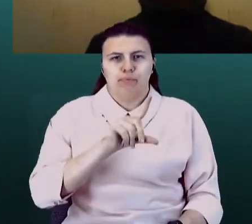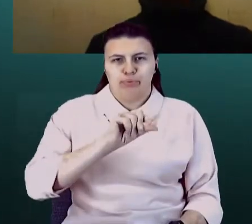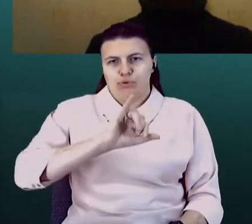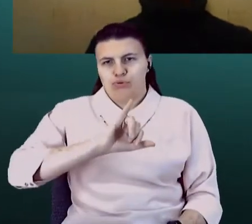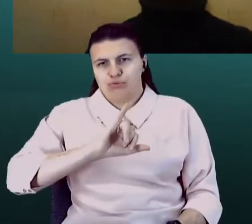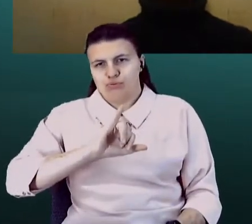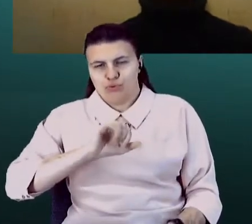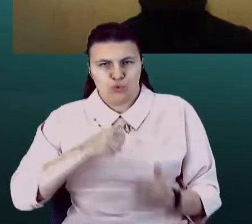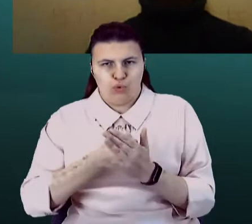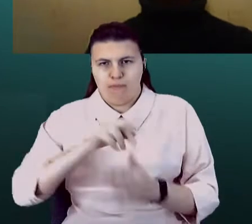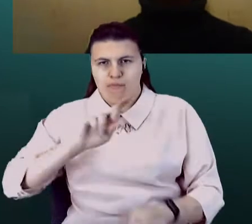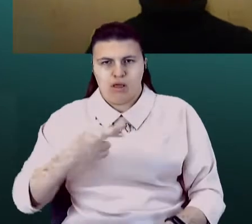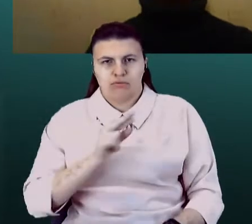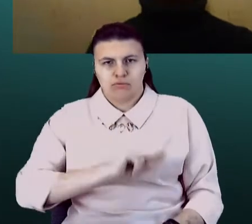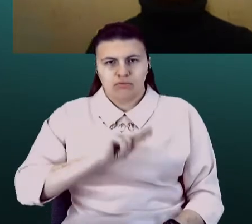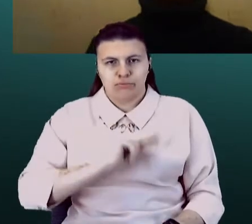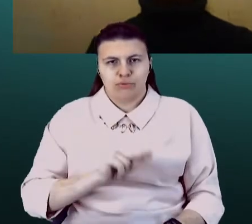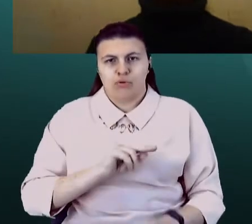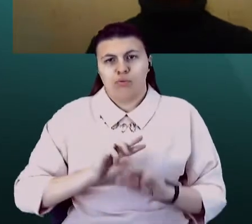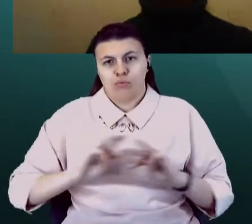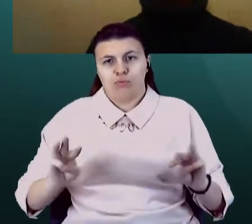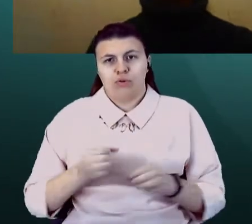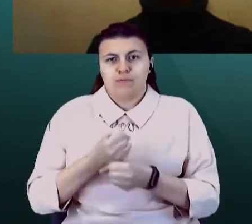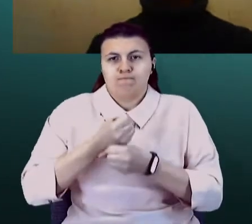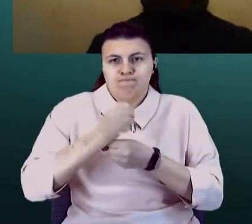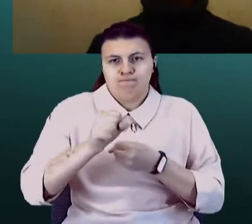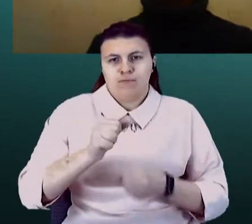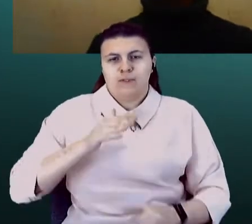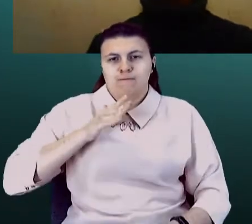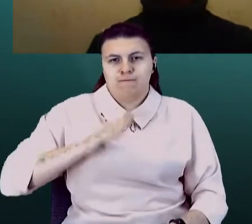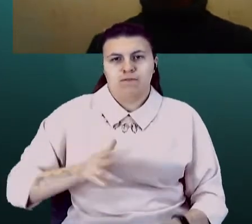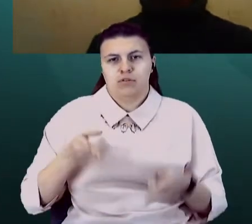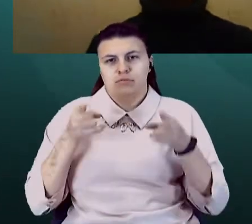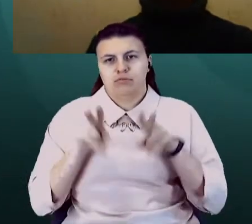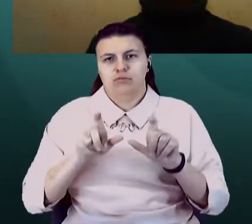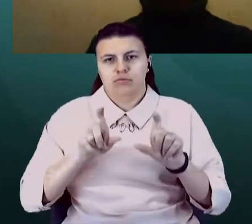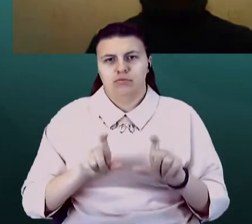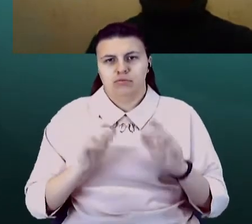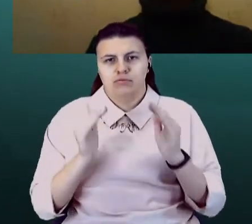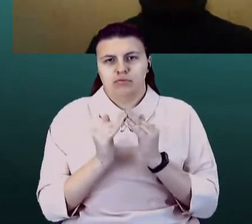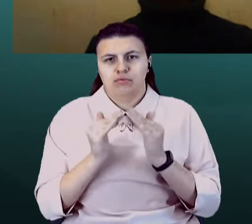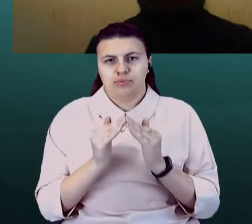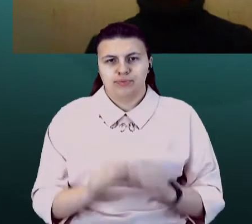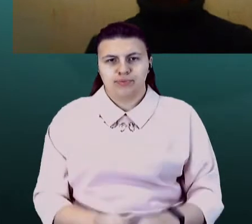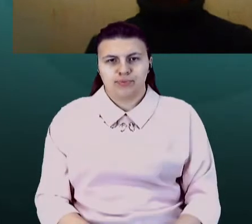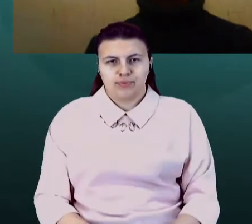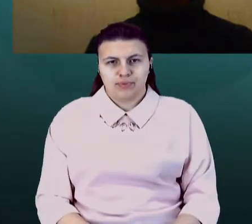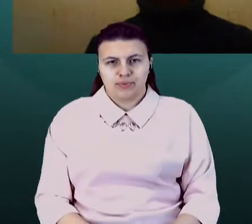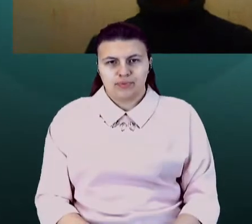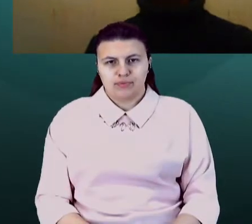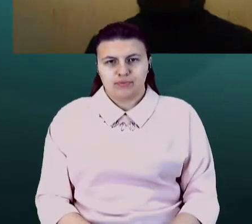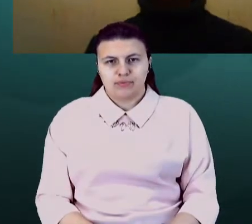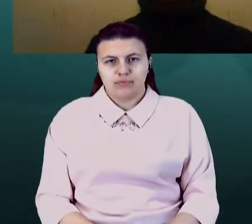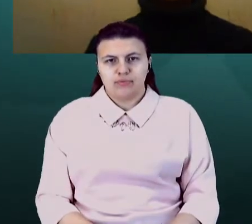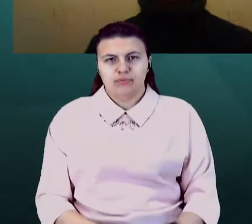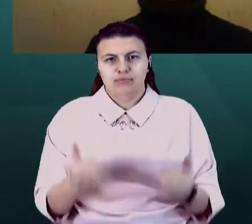вимушено оставляє, щоб ми посиділи трохи вдома. Тим паче зараз є